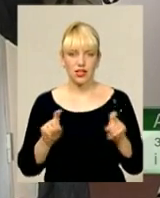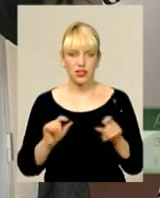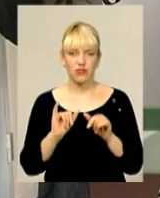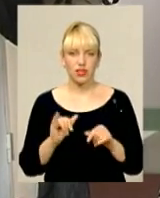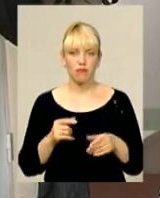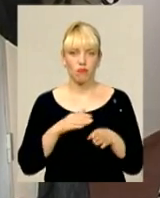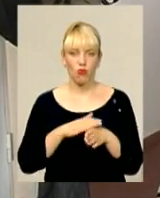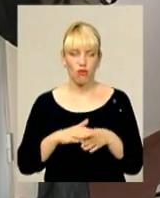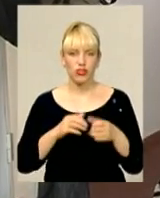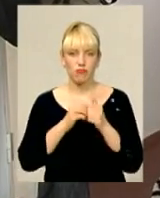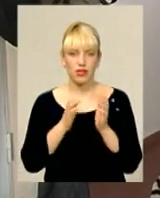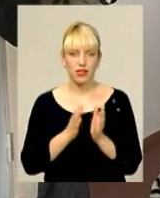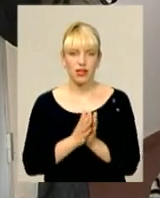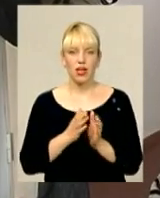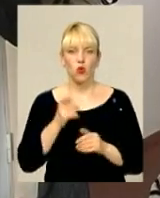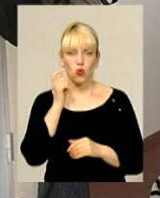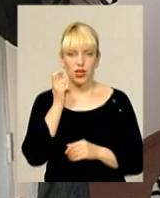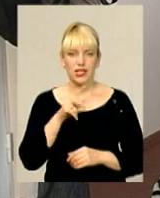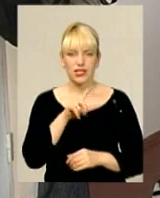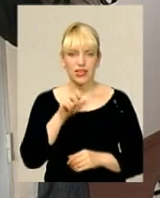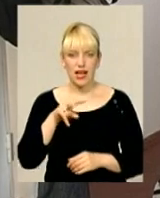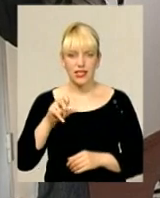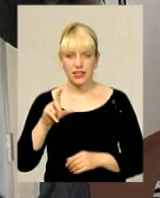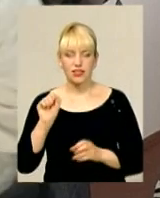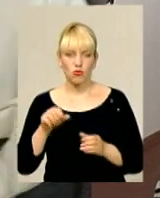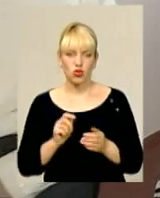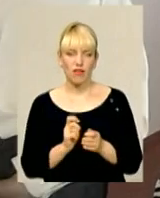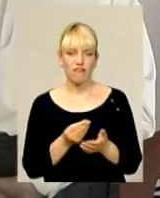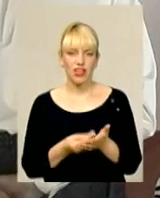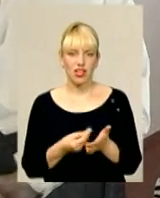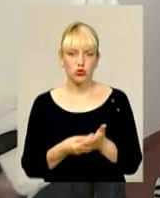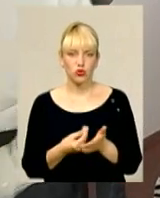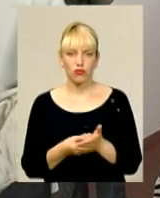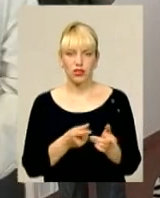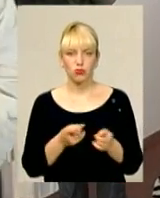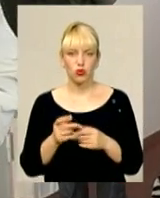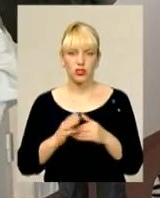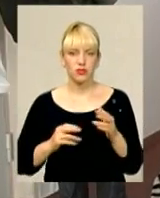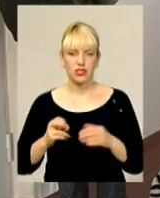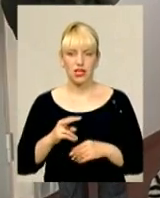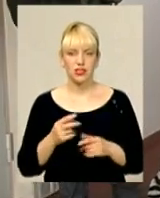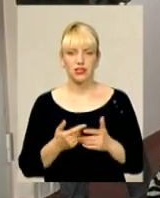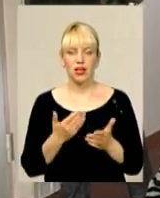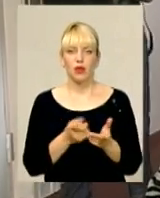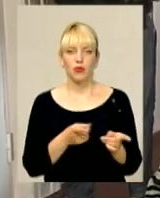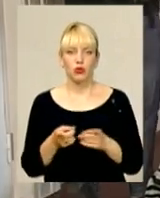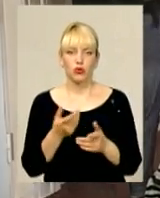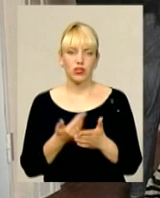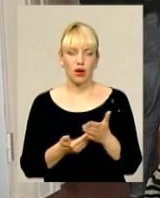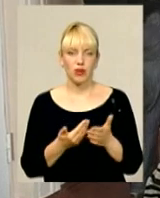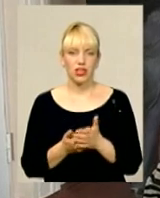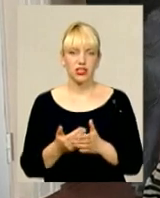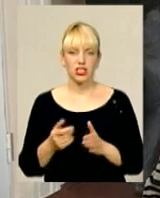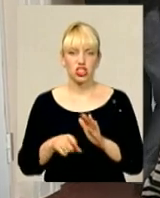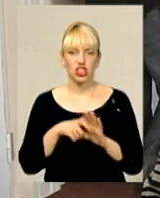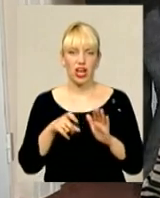тому в повній мірі «Укрзалізниця» може фінансувати підготовку таких спеціалістів, якщо вони для неї потрібні. Підготовка, наприклад, тих самих